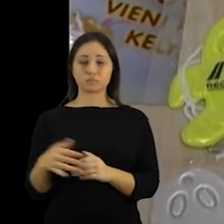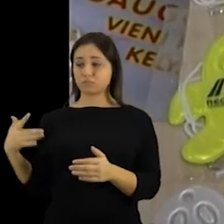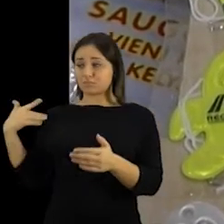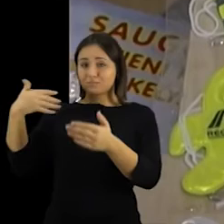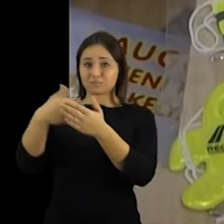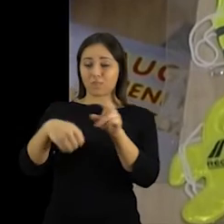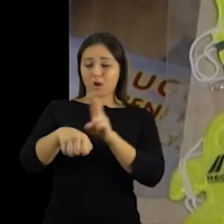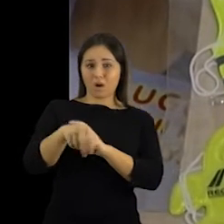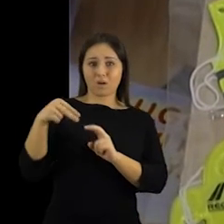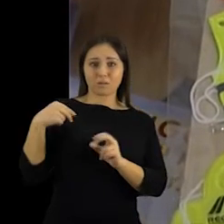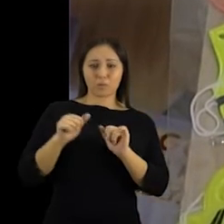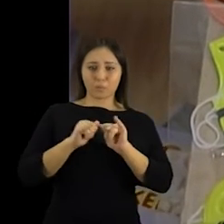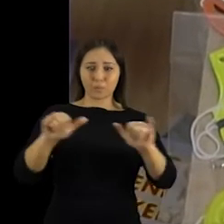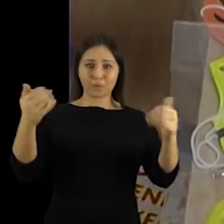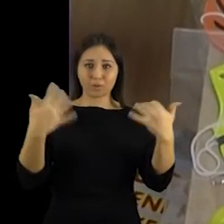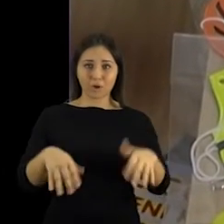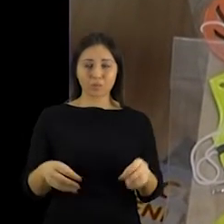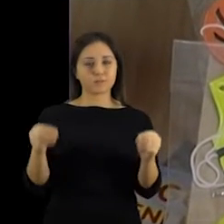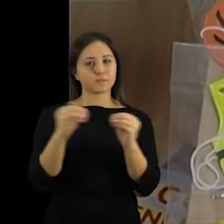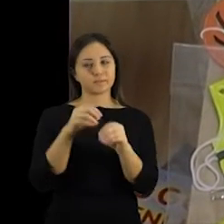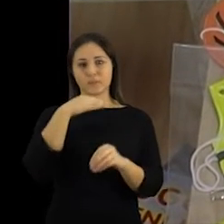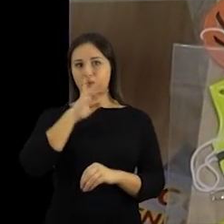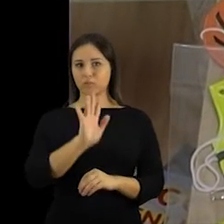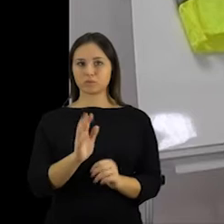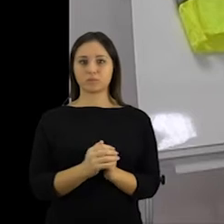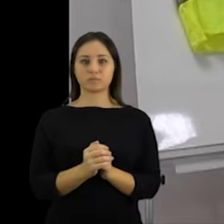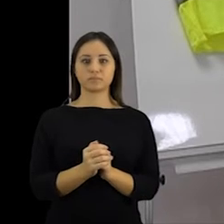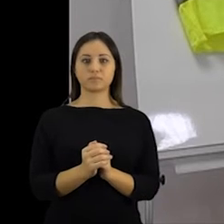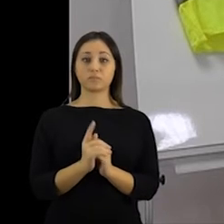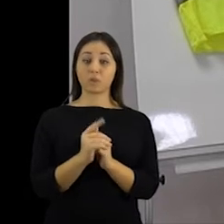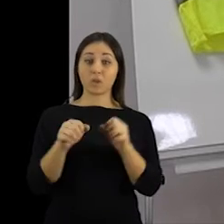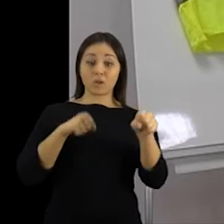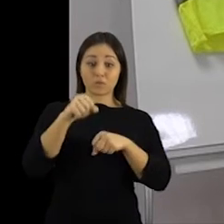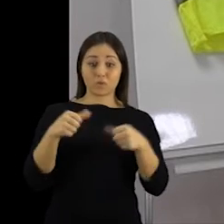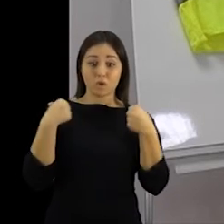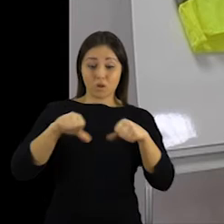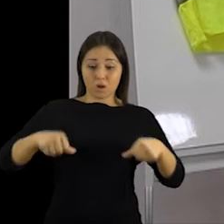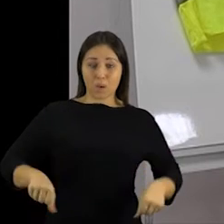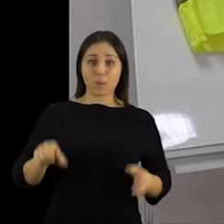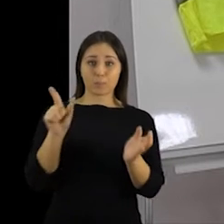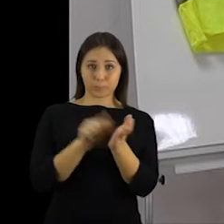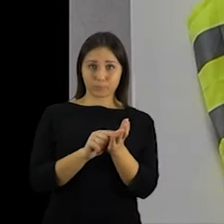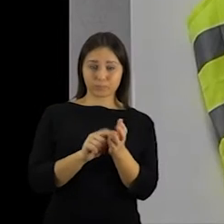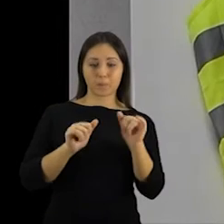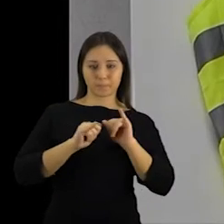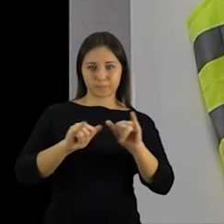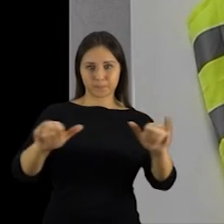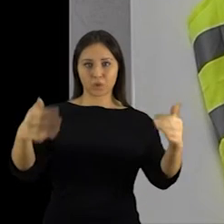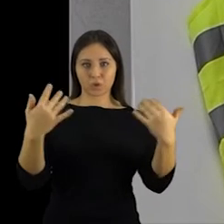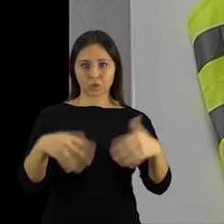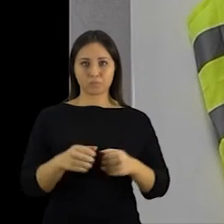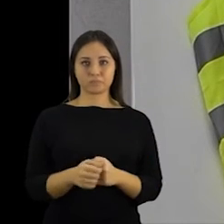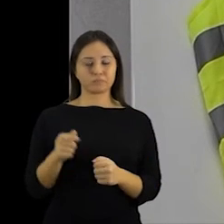metais atšvaitų naudojimas išties išaugo, to jose dar nepakanka. Tiesa, pasiteisino nuo praeisų metų įvestas reikalavimas